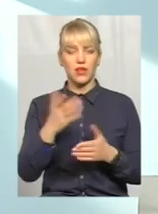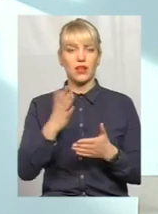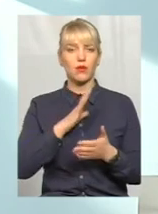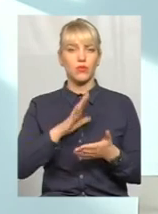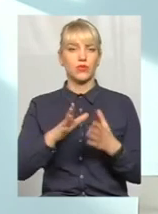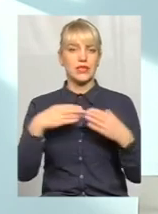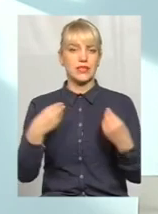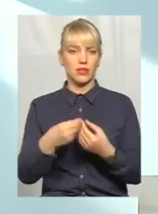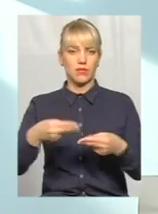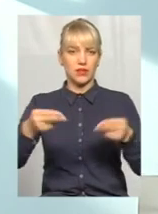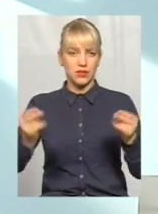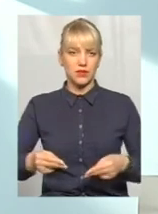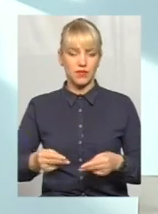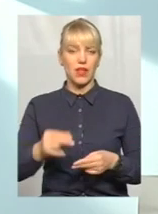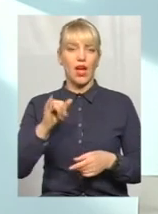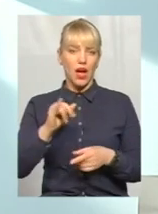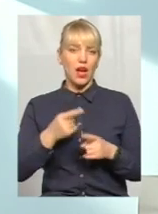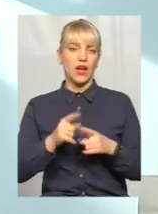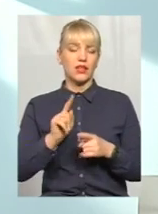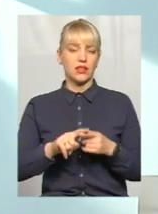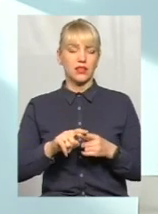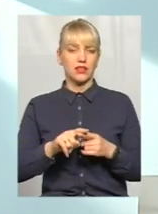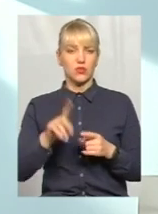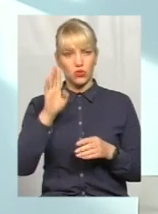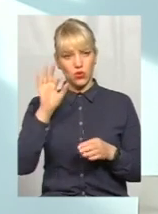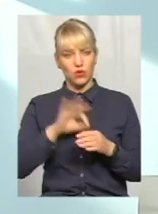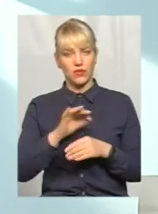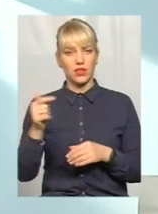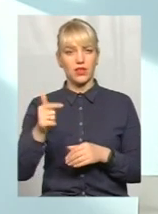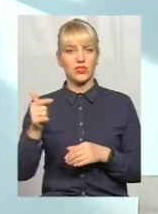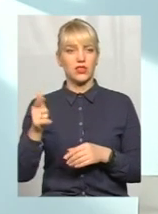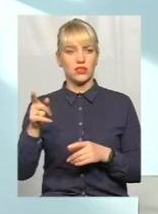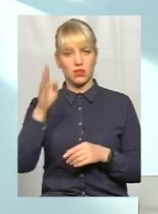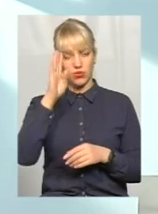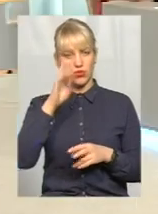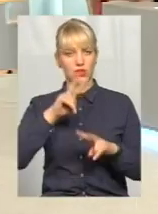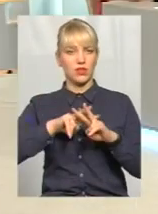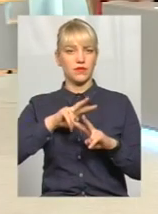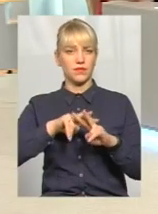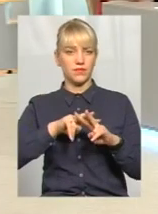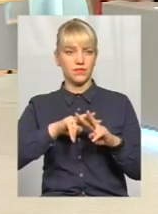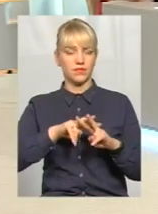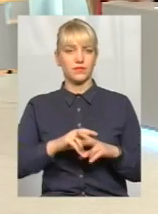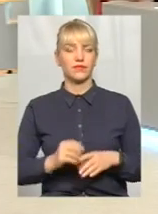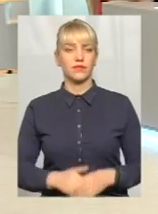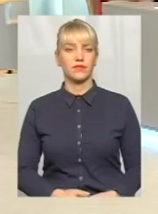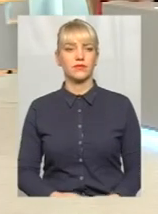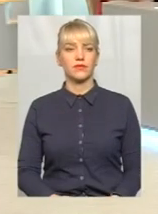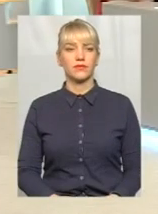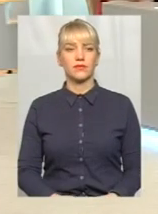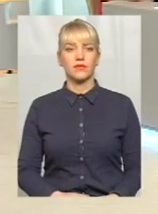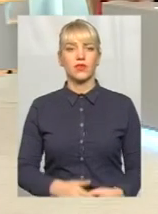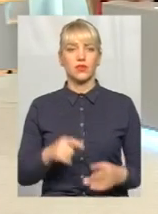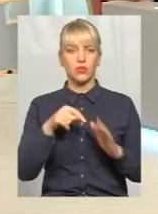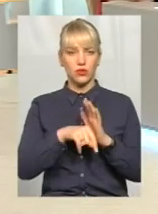в зареєстрованому шлюбі, а чоловік, від якого народжувалися, він відбуває покарання в місцях позбавлені волі. Тобто, вона